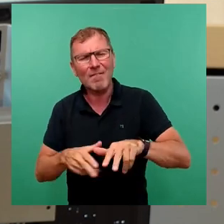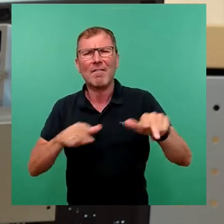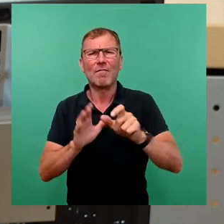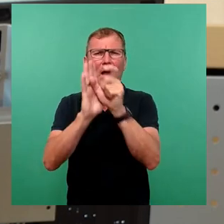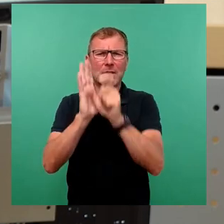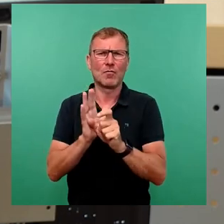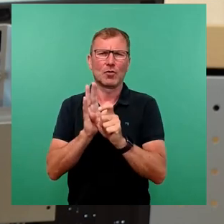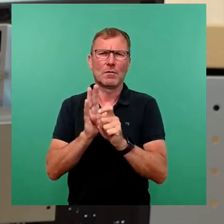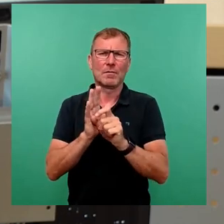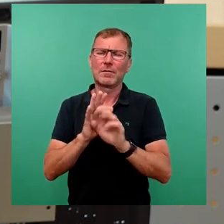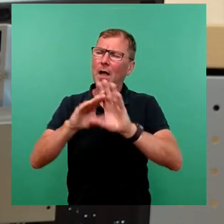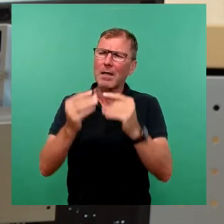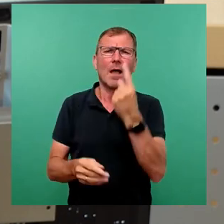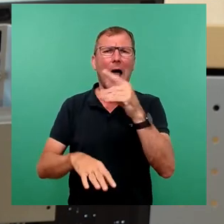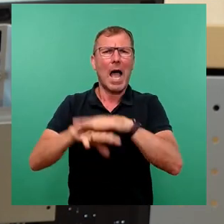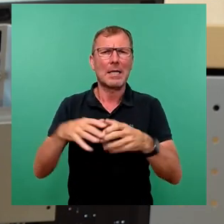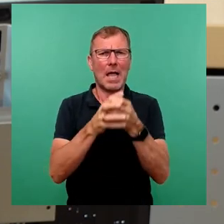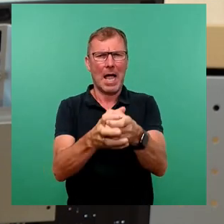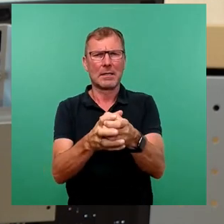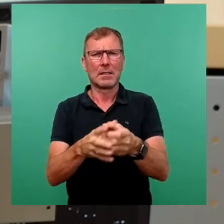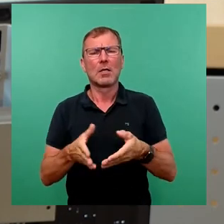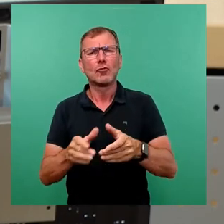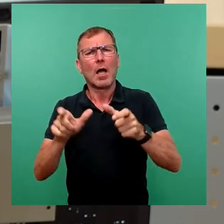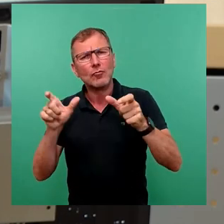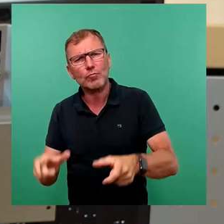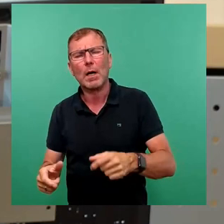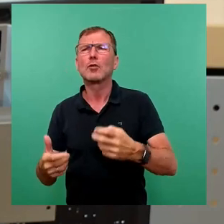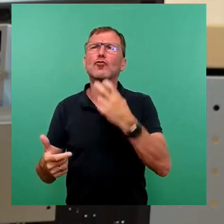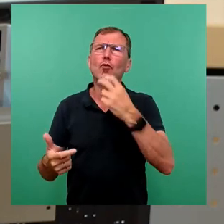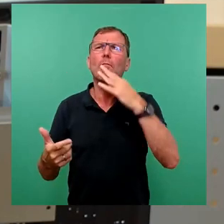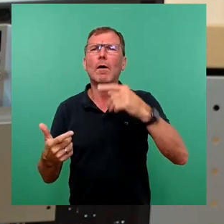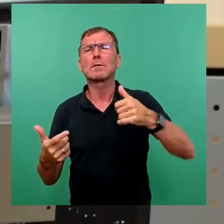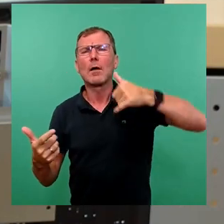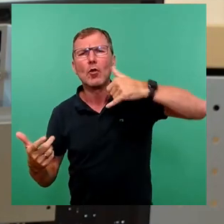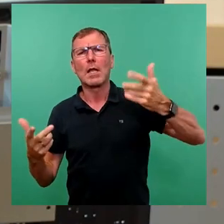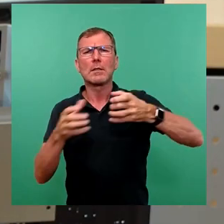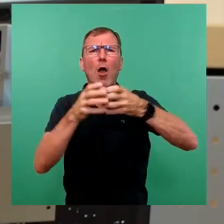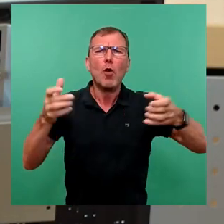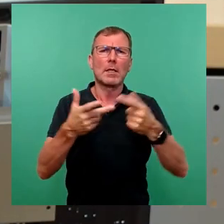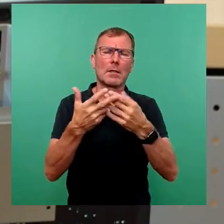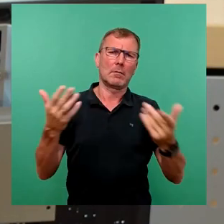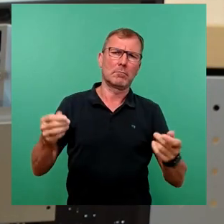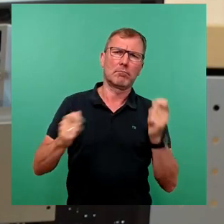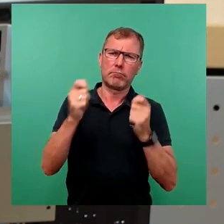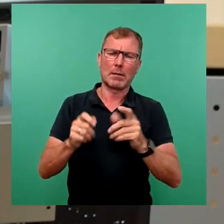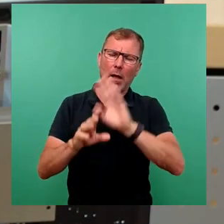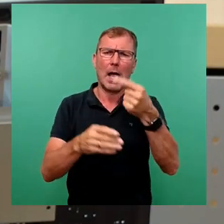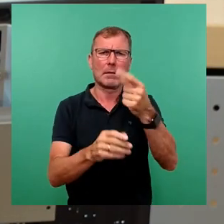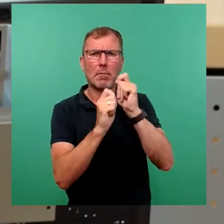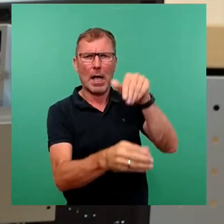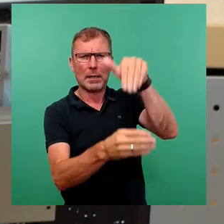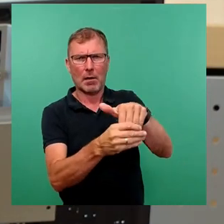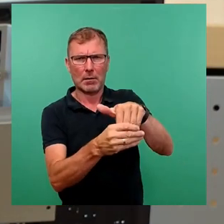am besten in einer Hand. Beantragung der Straßensperrung, Strom, Wasser, Container, Toiletten. Und dann kann der Beantrager im